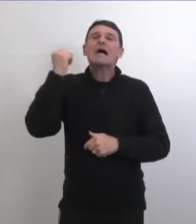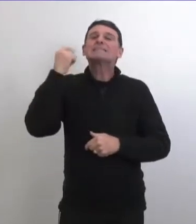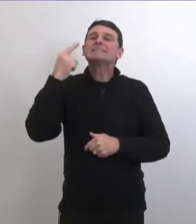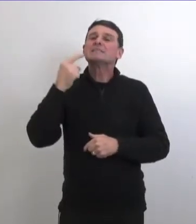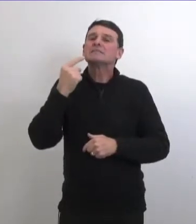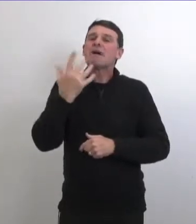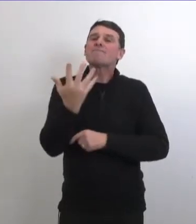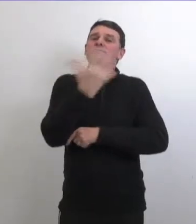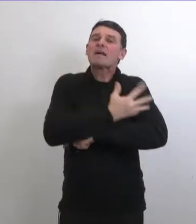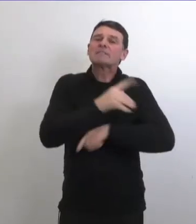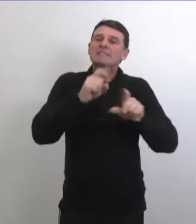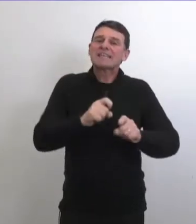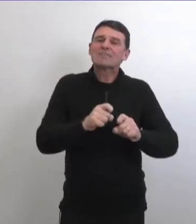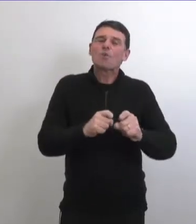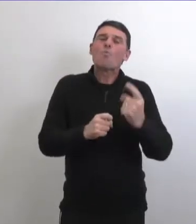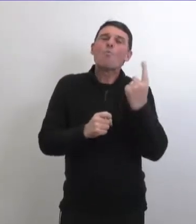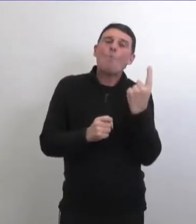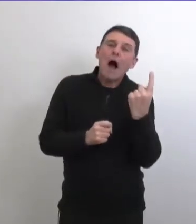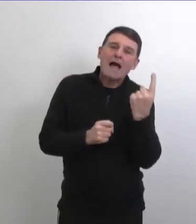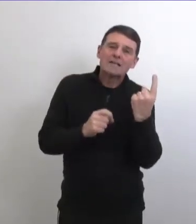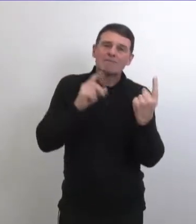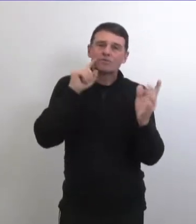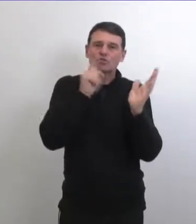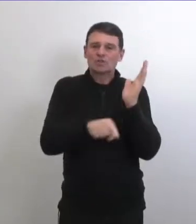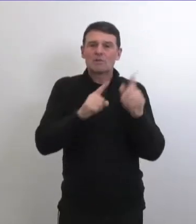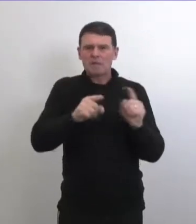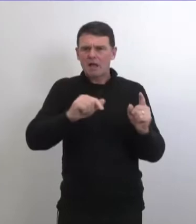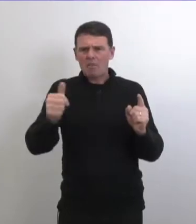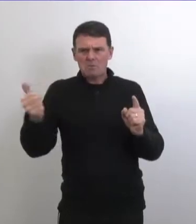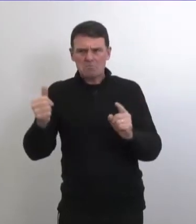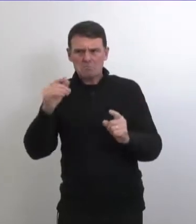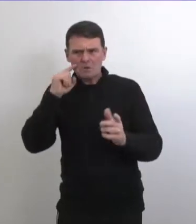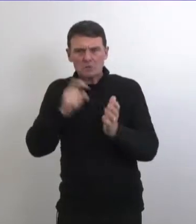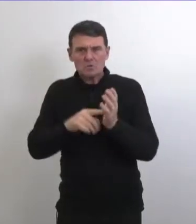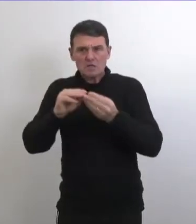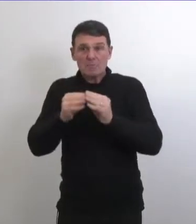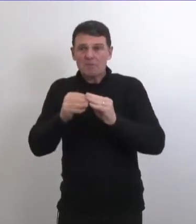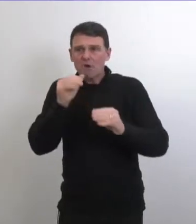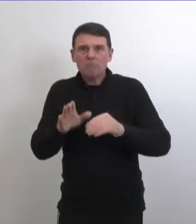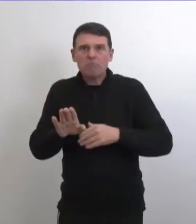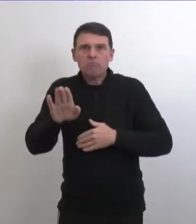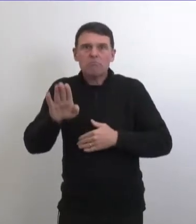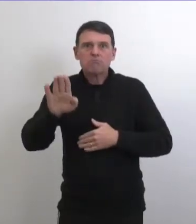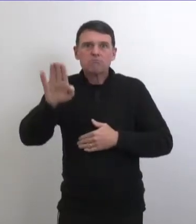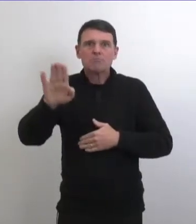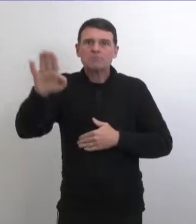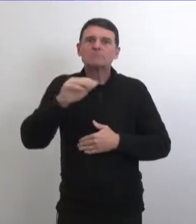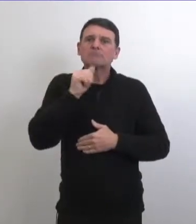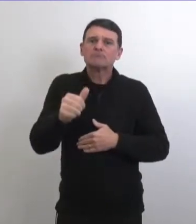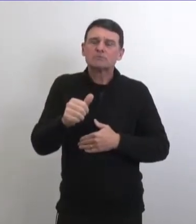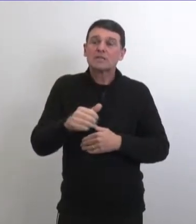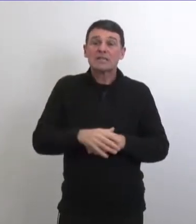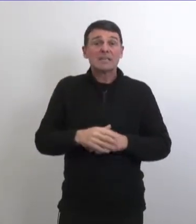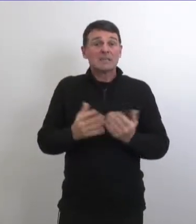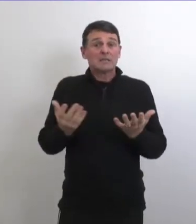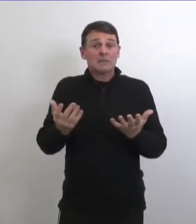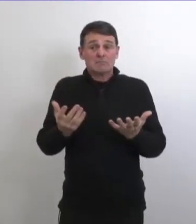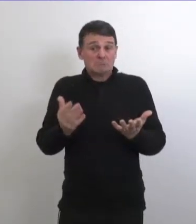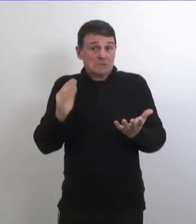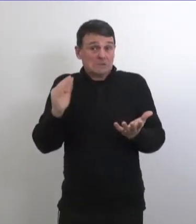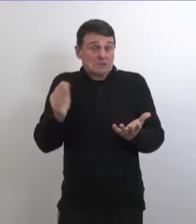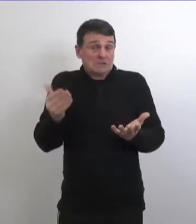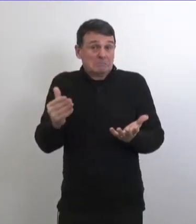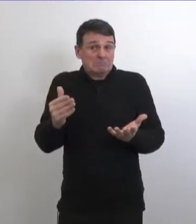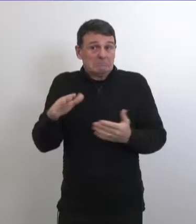il semble en tout cas qu'on va dans la bonne direction le taux de positivité sur cinq jours c'est seulement un des indicateurs ce que l'on voit en général quand même